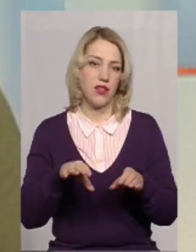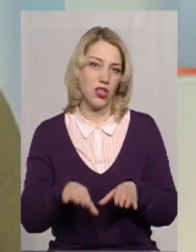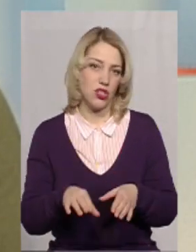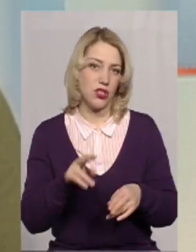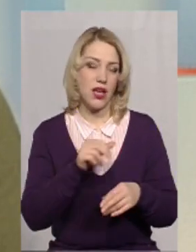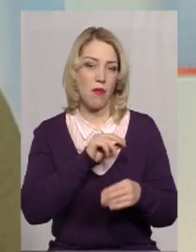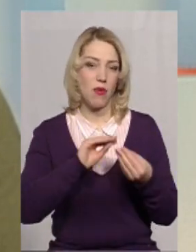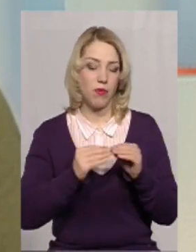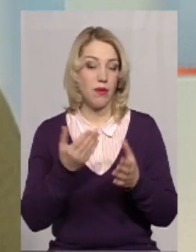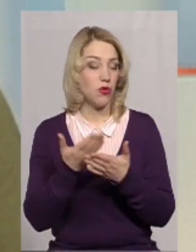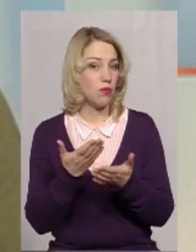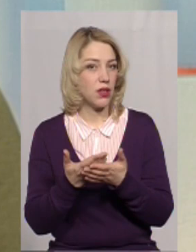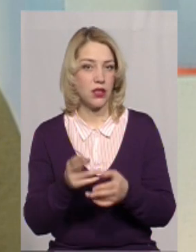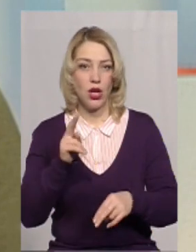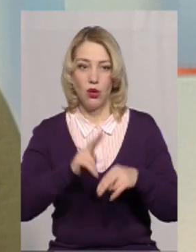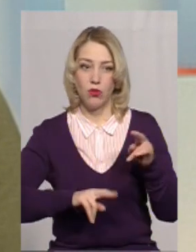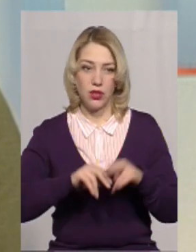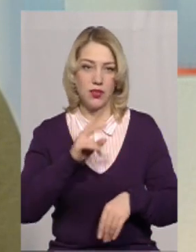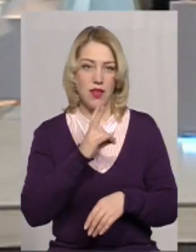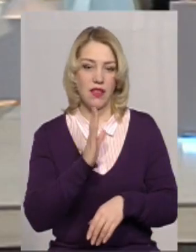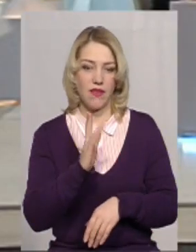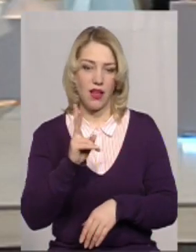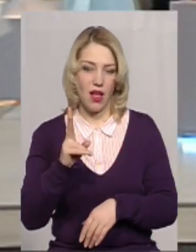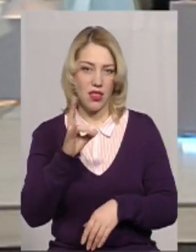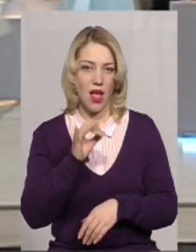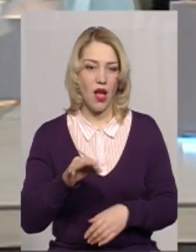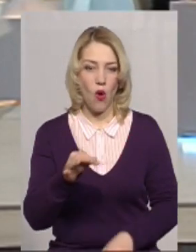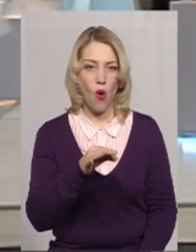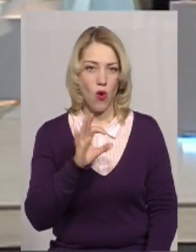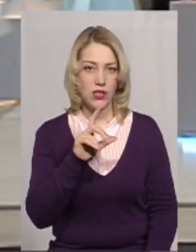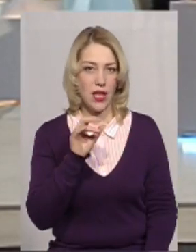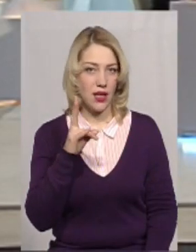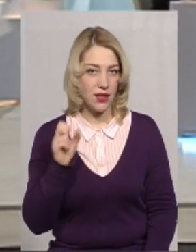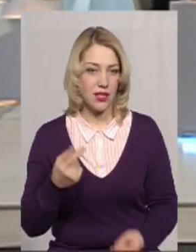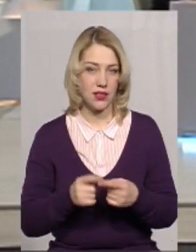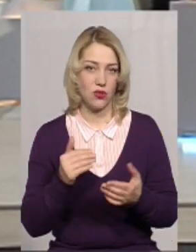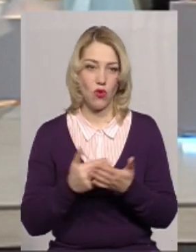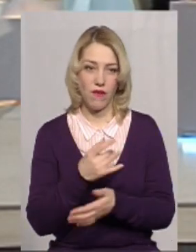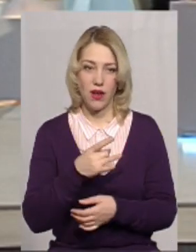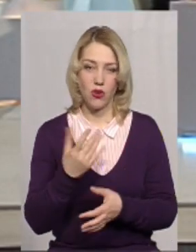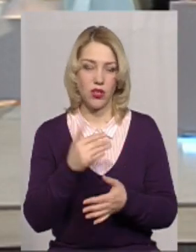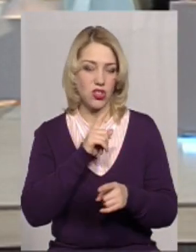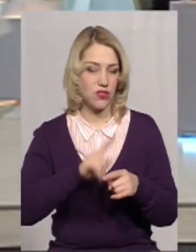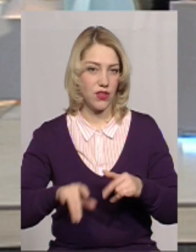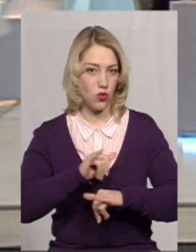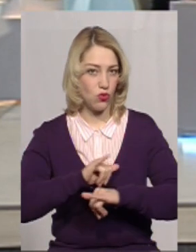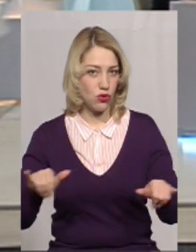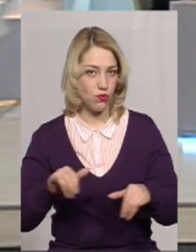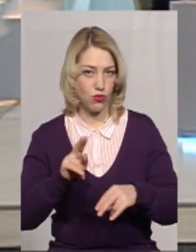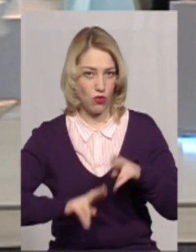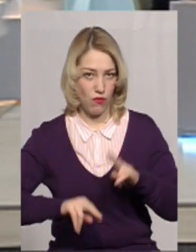До прикладу, будівництво НВК на Озерній. Це новий район, який дуже швидко розбудовується. Там